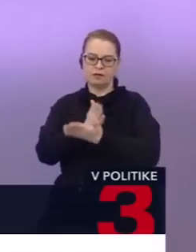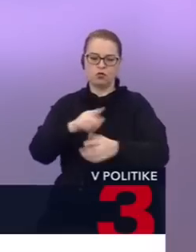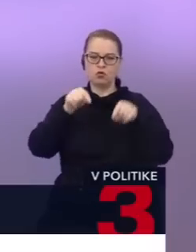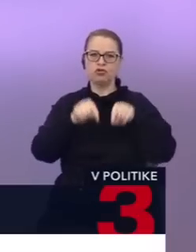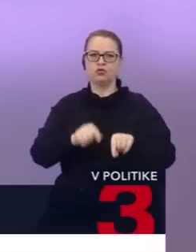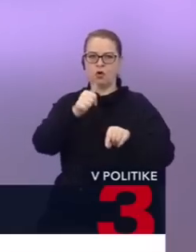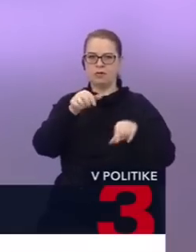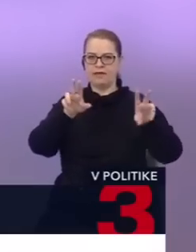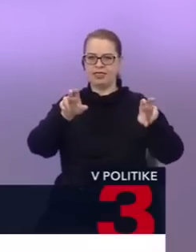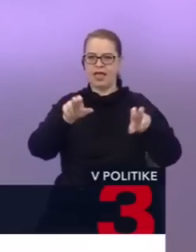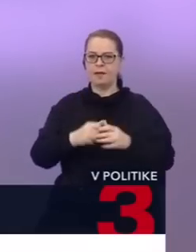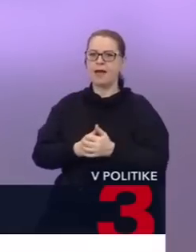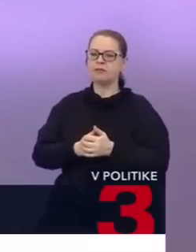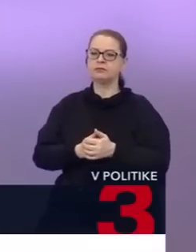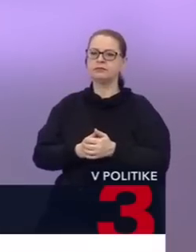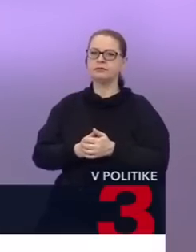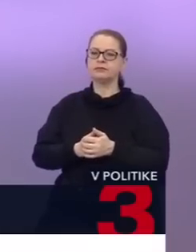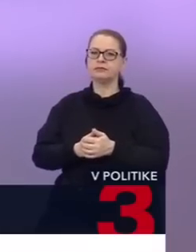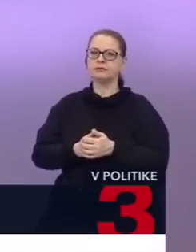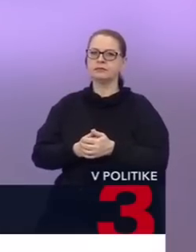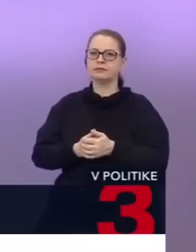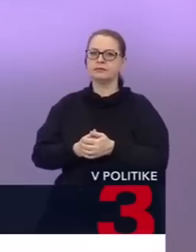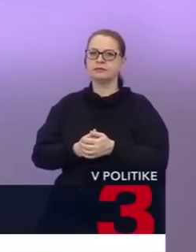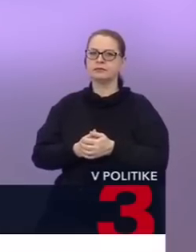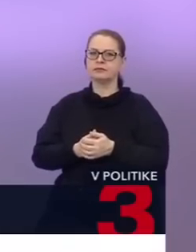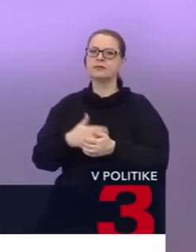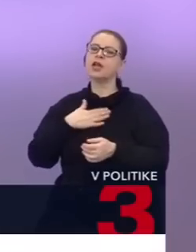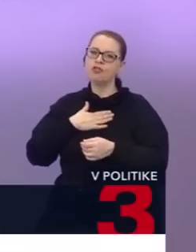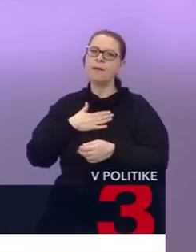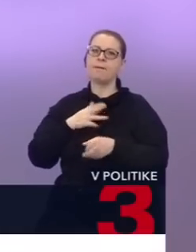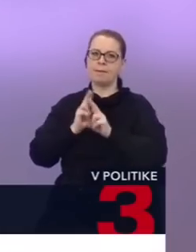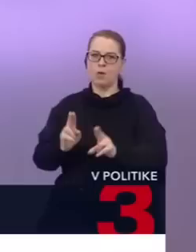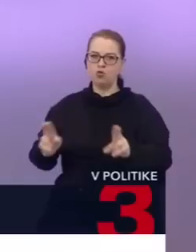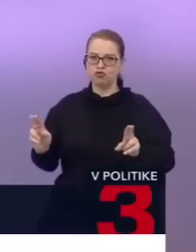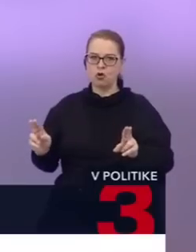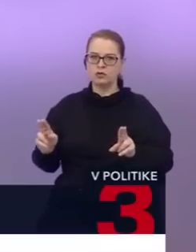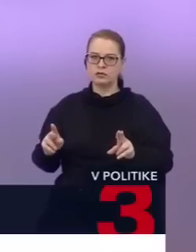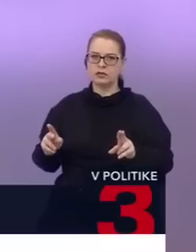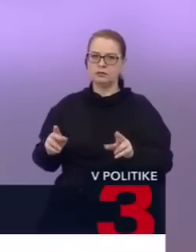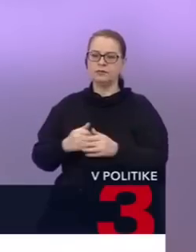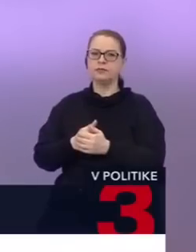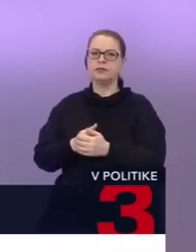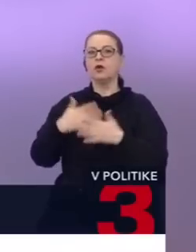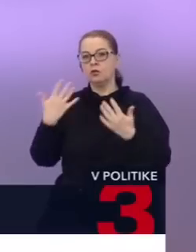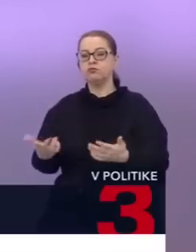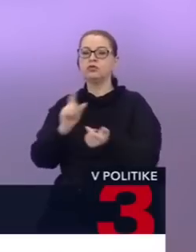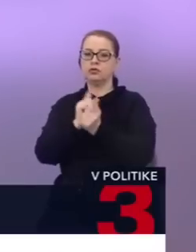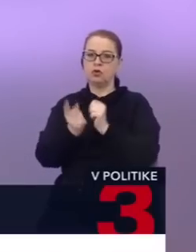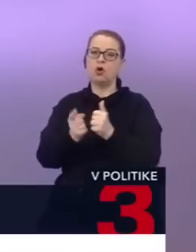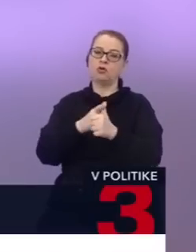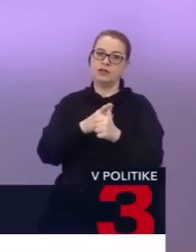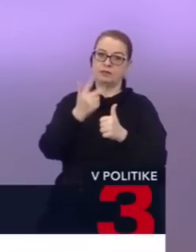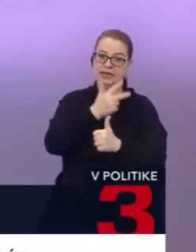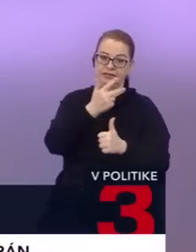tému. Takže je tu nejaká... Proste vychádzame z možností, ktoré sú realistické. Tie sú, že podľa všetkého sa dohodneme na predčasných voľovách